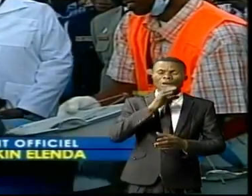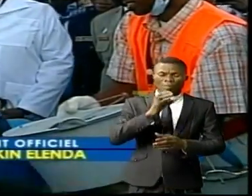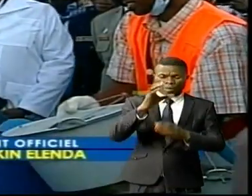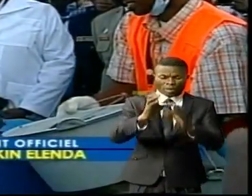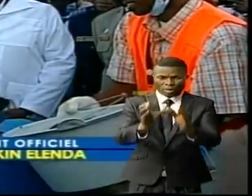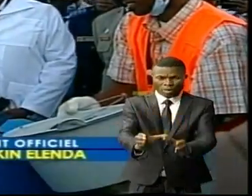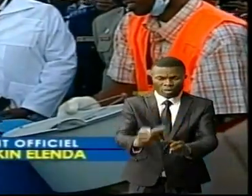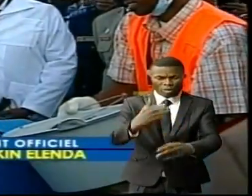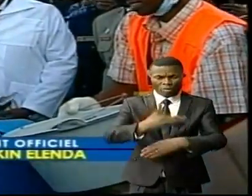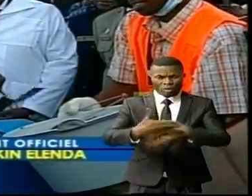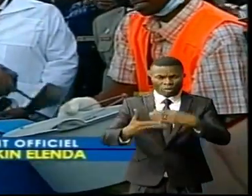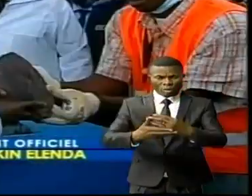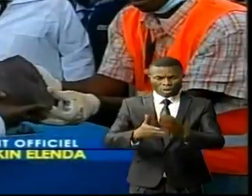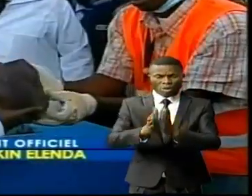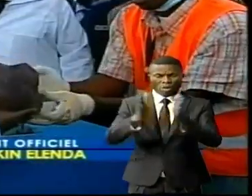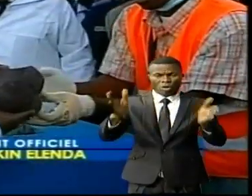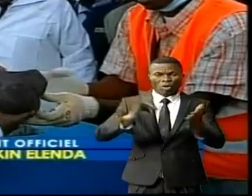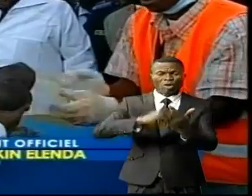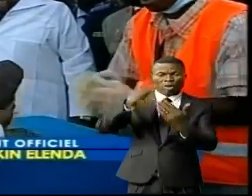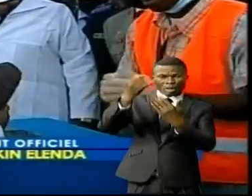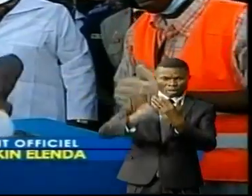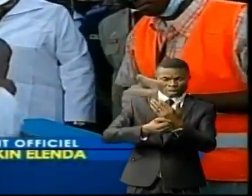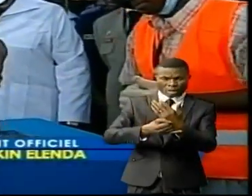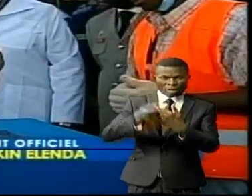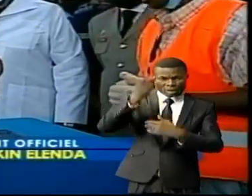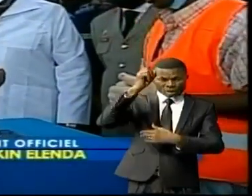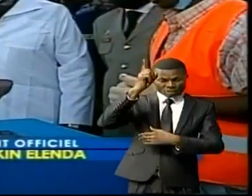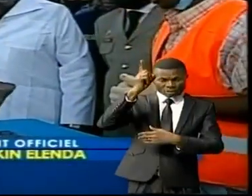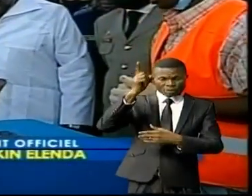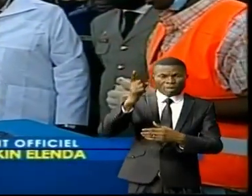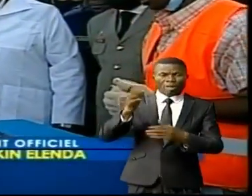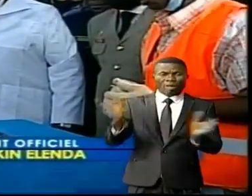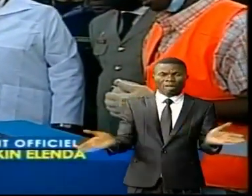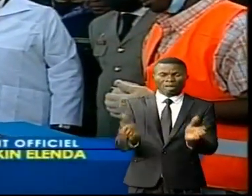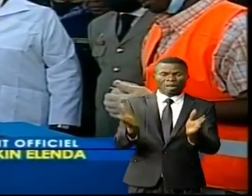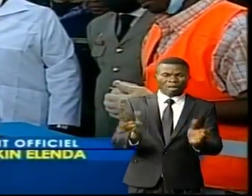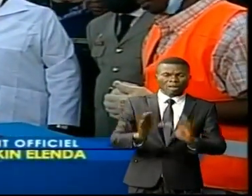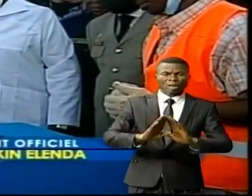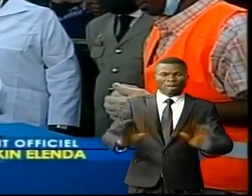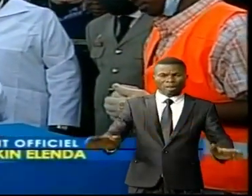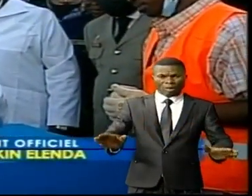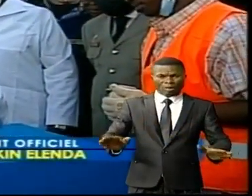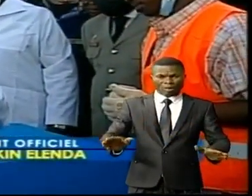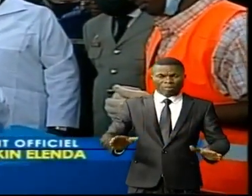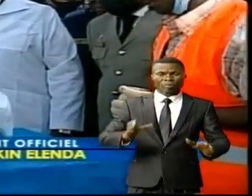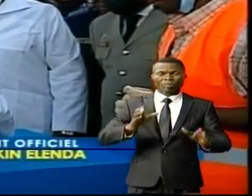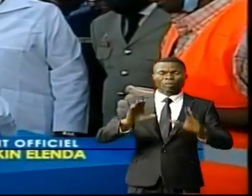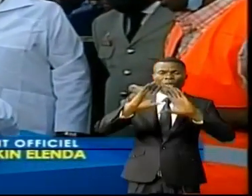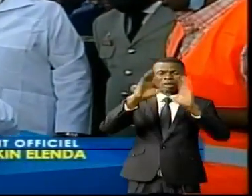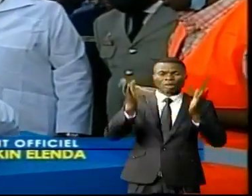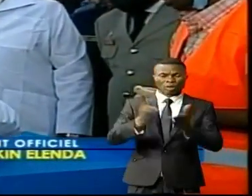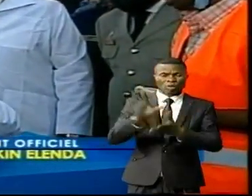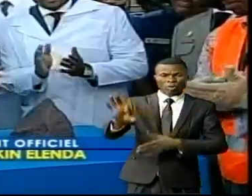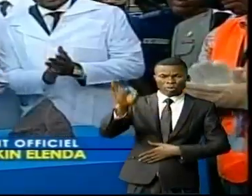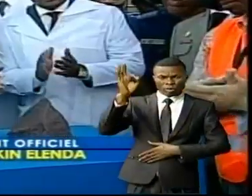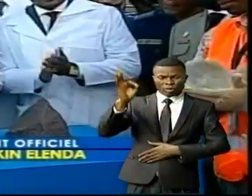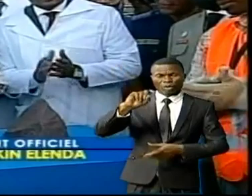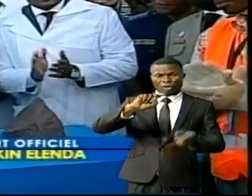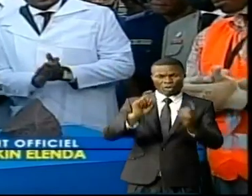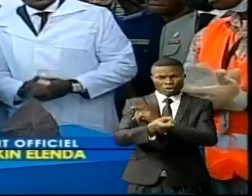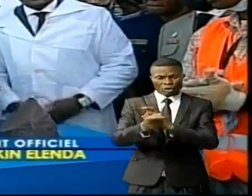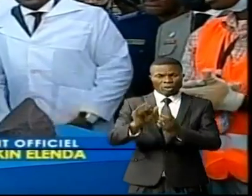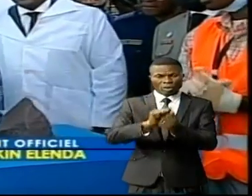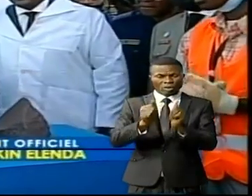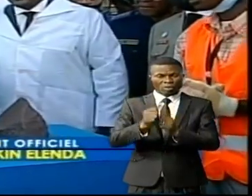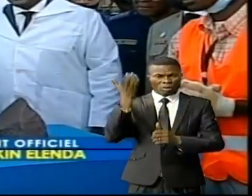lancement officiel du dit projet qui vise entre autres le renforcement des capacités des communautés ciblées, l'amélioration de la